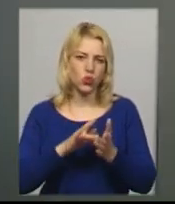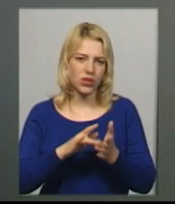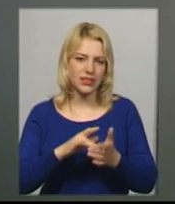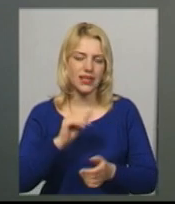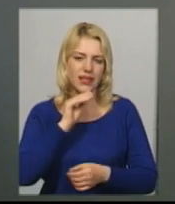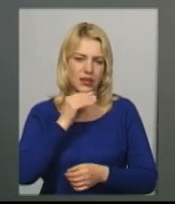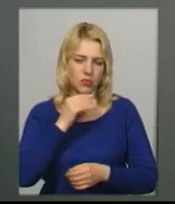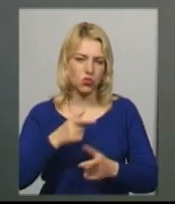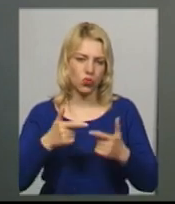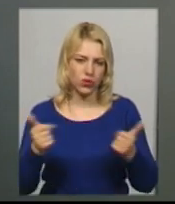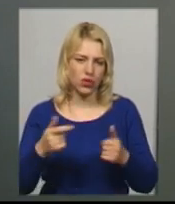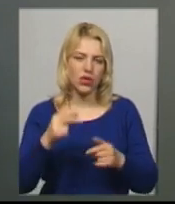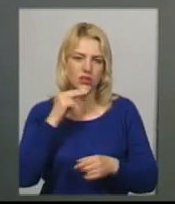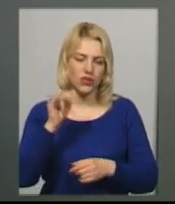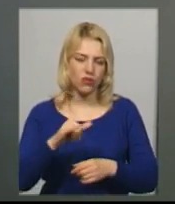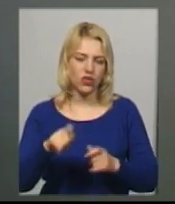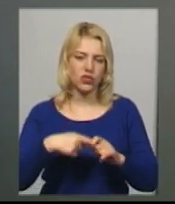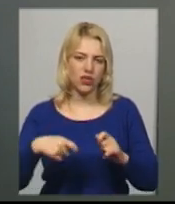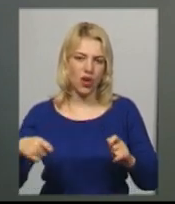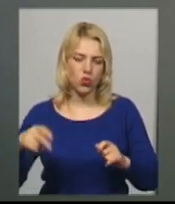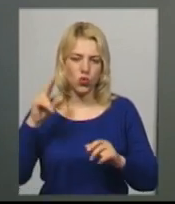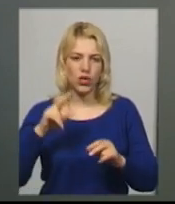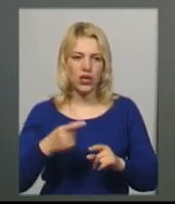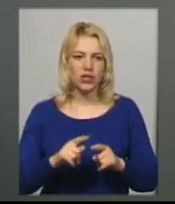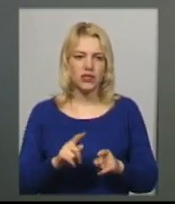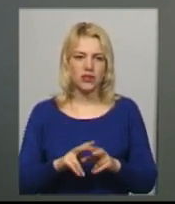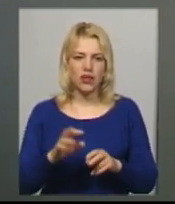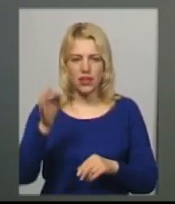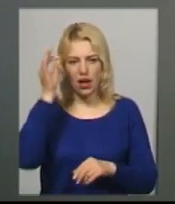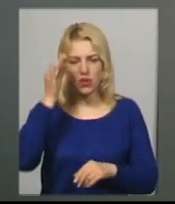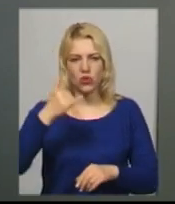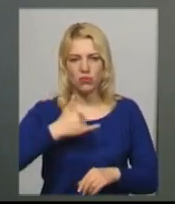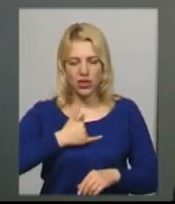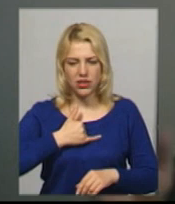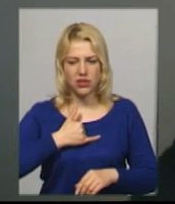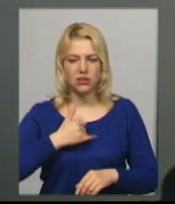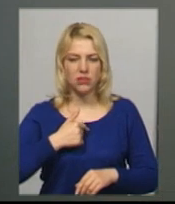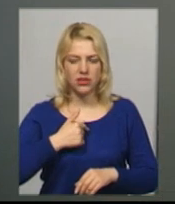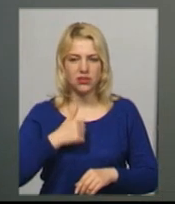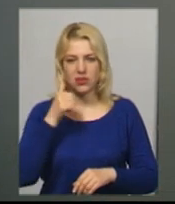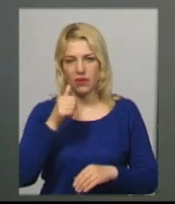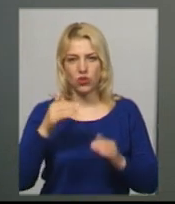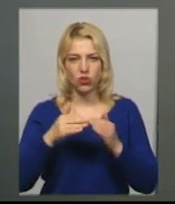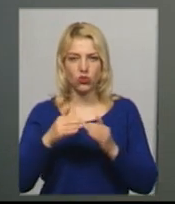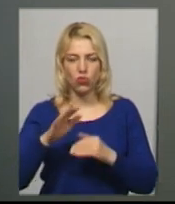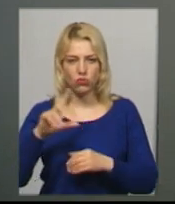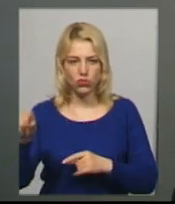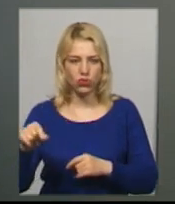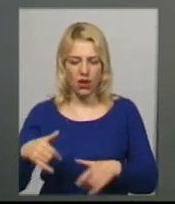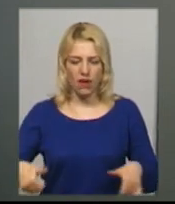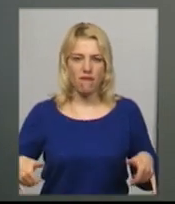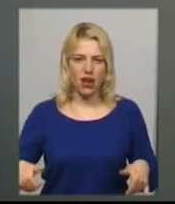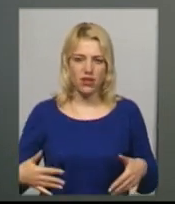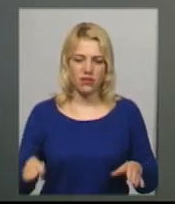дати його інавгурації. Це нагадує мені туриста у єгипетському готелі. Завтра додому, валізи